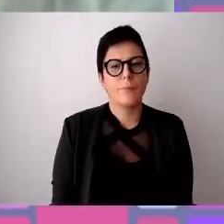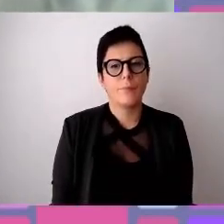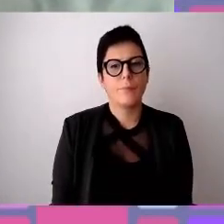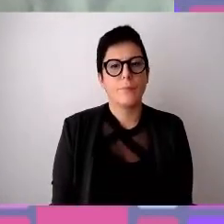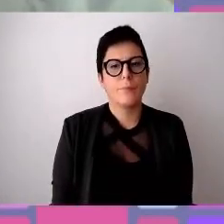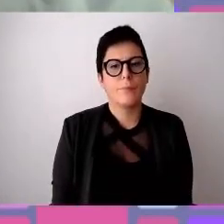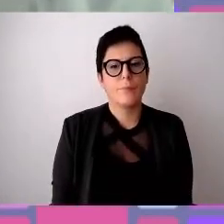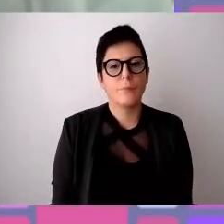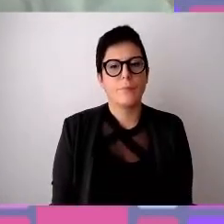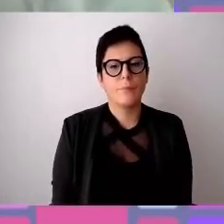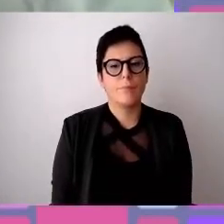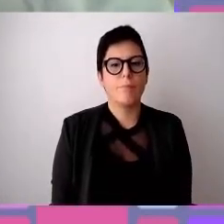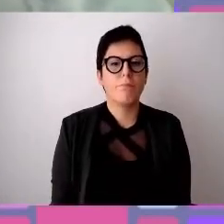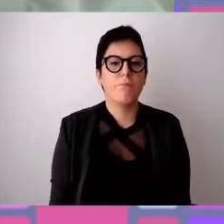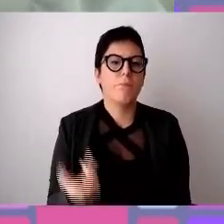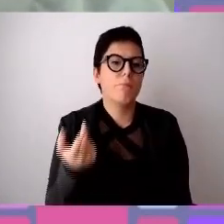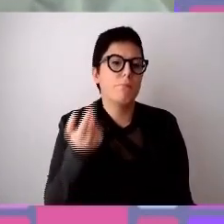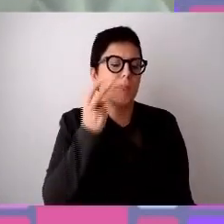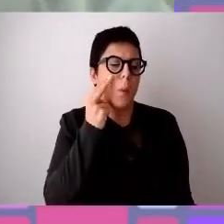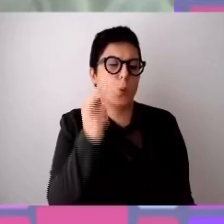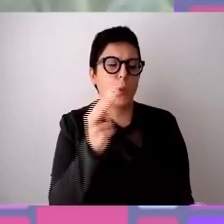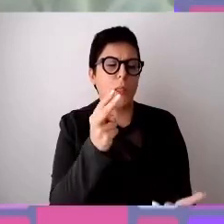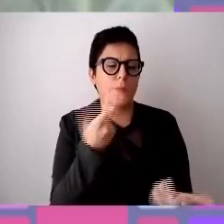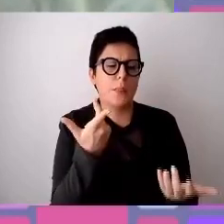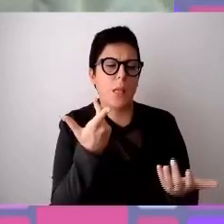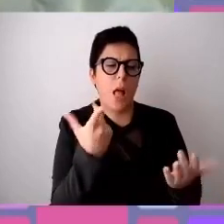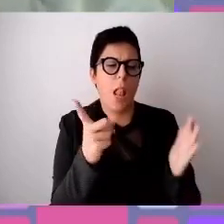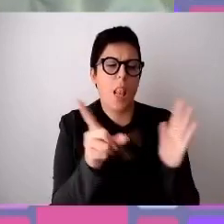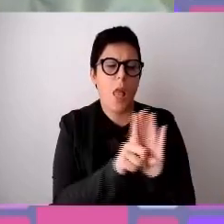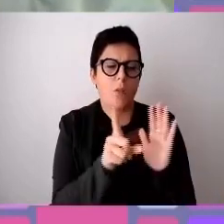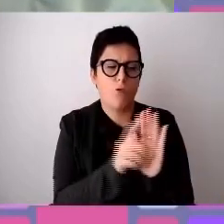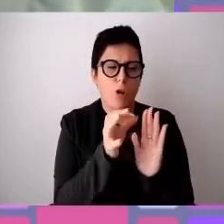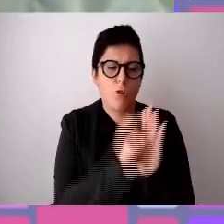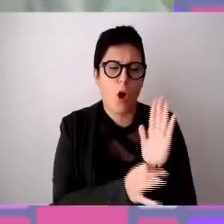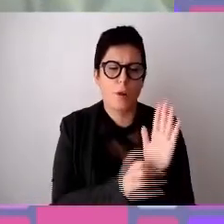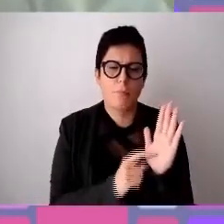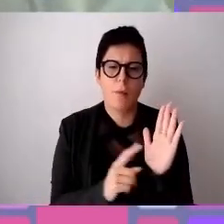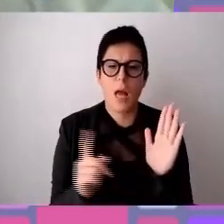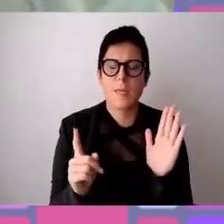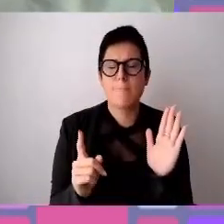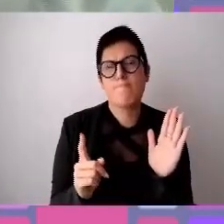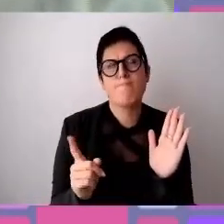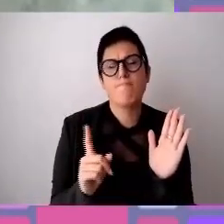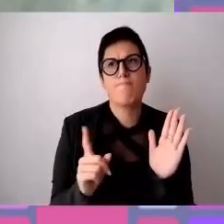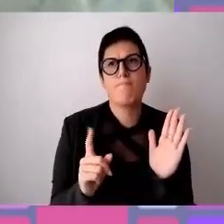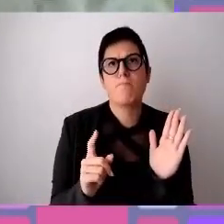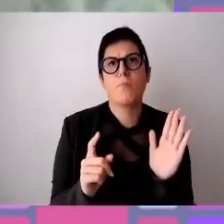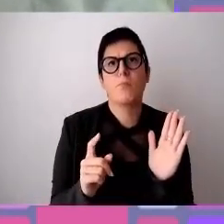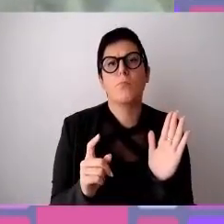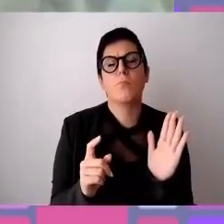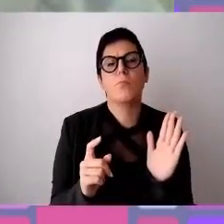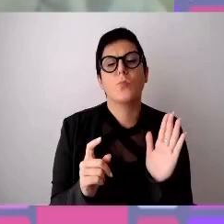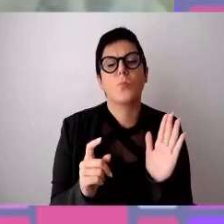più che dal punto di vista normativo io credo che dal punto di vista dal punto di vista culturale